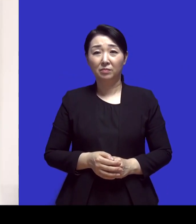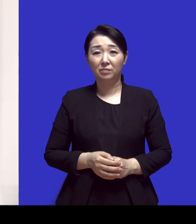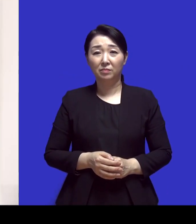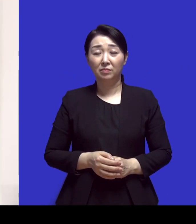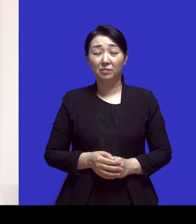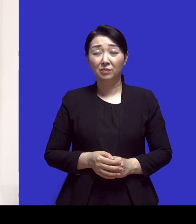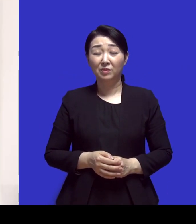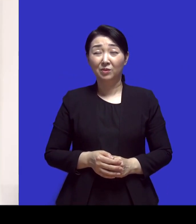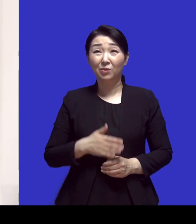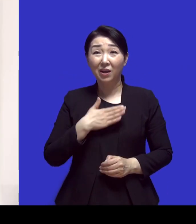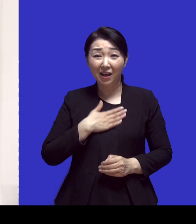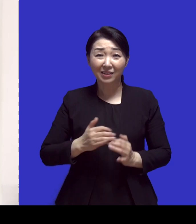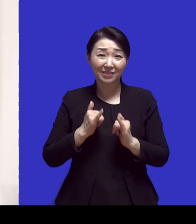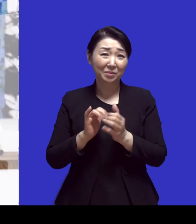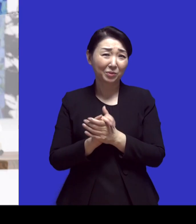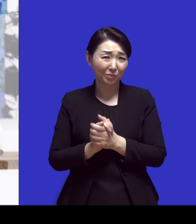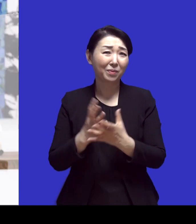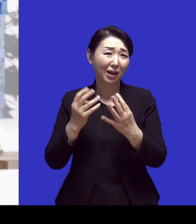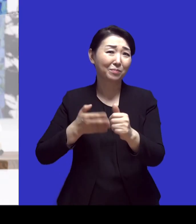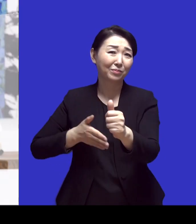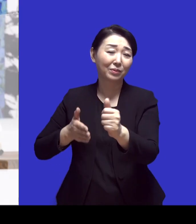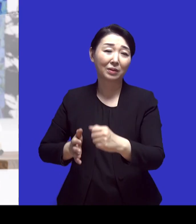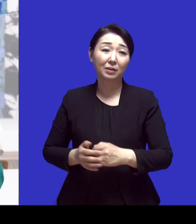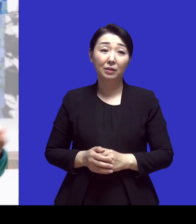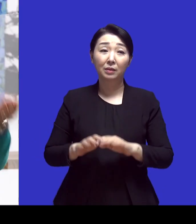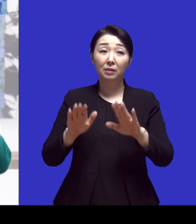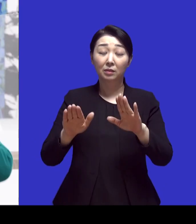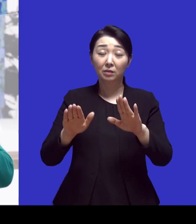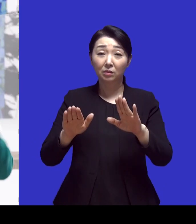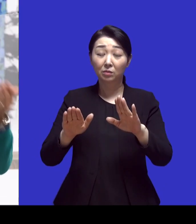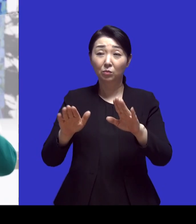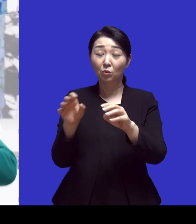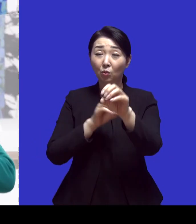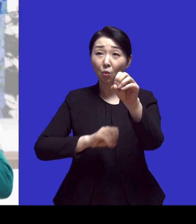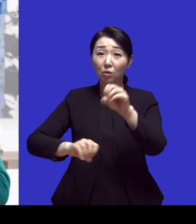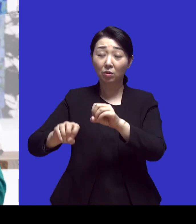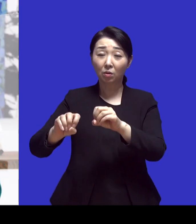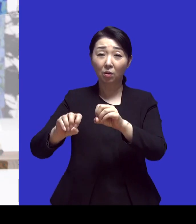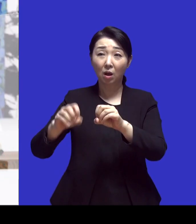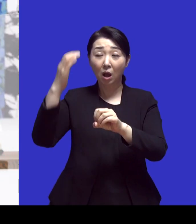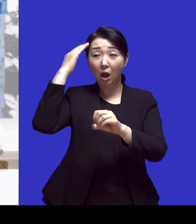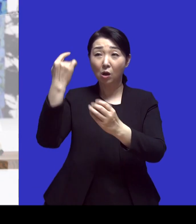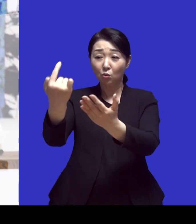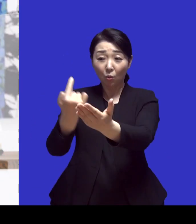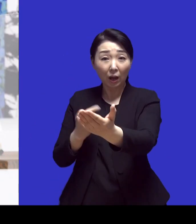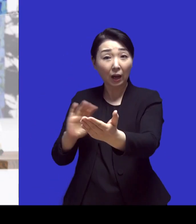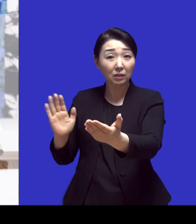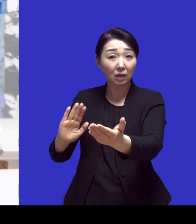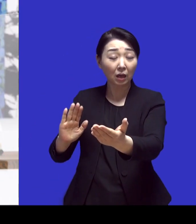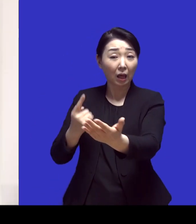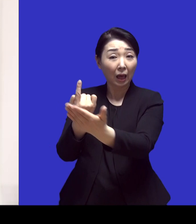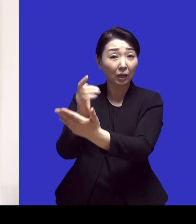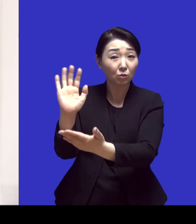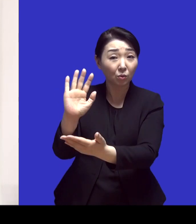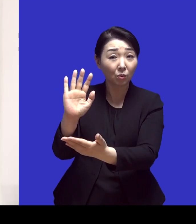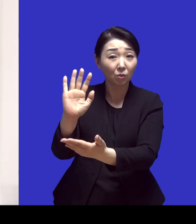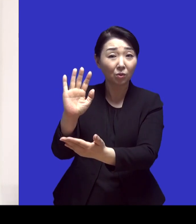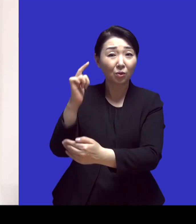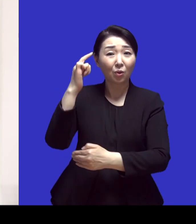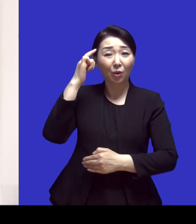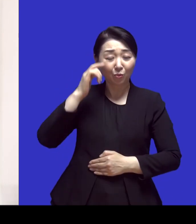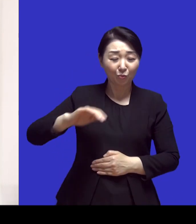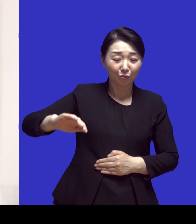기도를 많이 해 주시면 좋겠습니다 그럼 지금 오히려 나오셔야 되는 거 아닌가요? 네 저희가